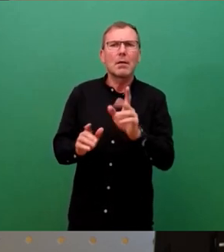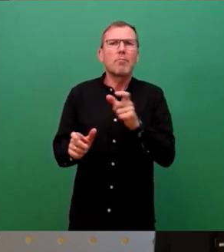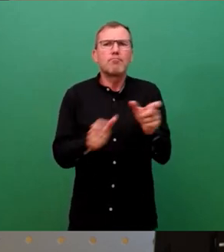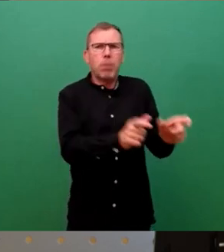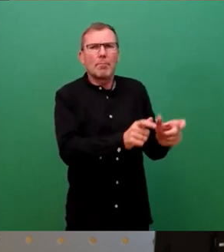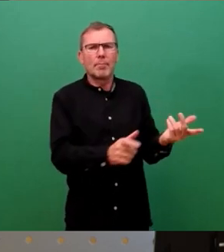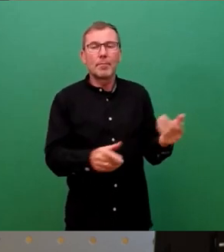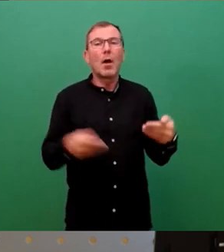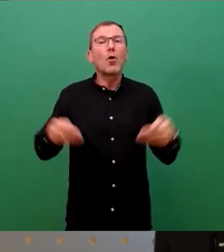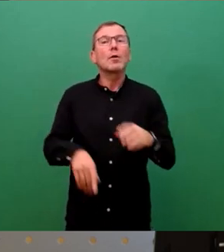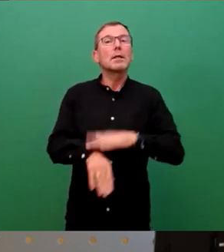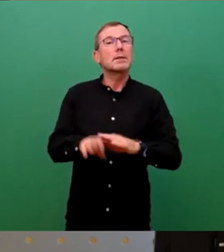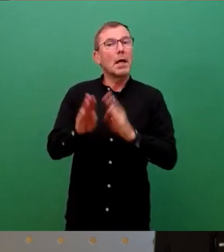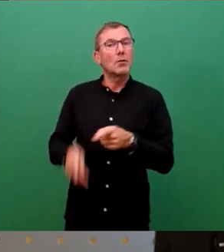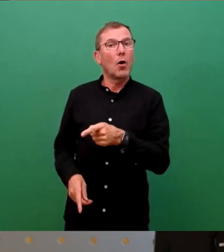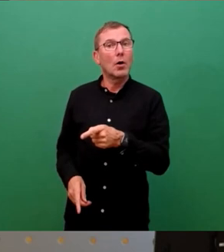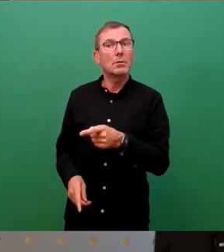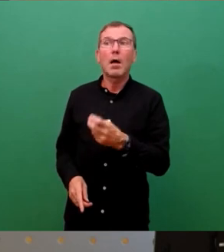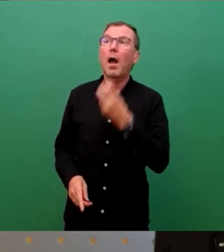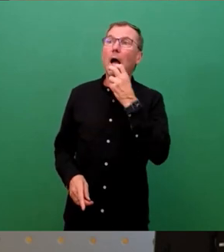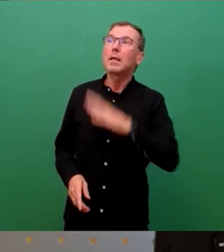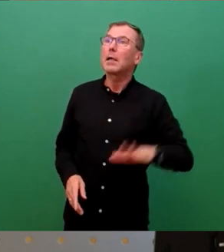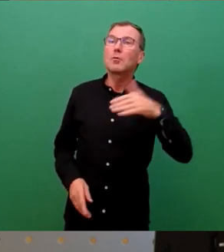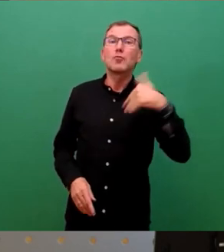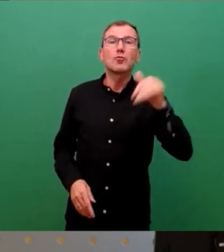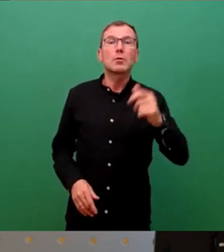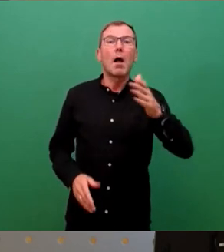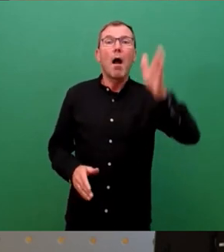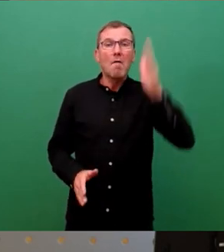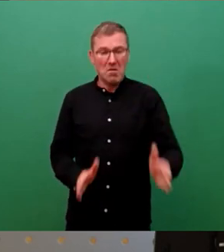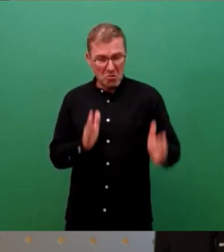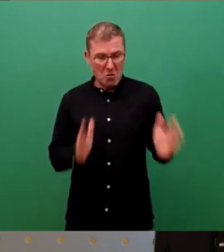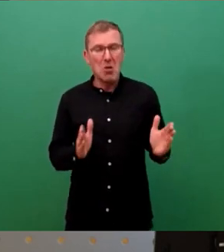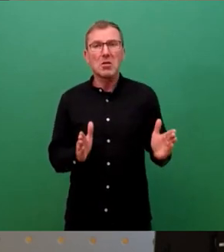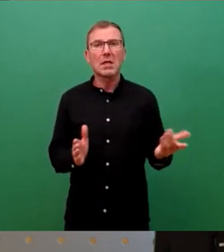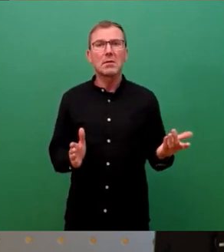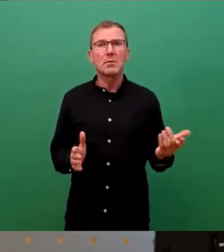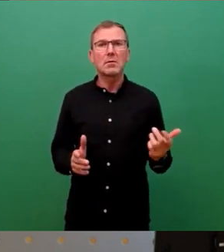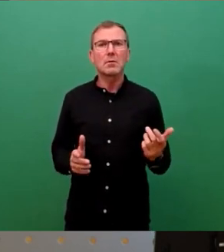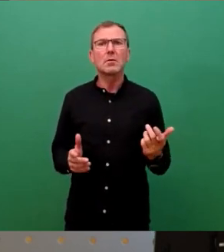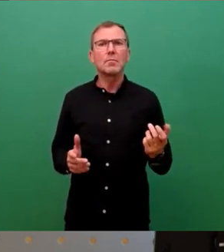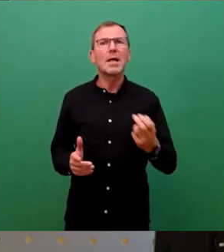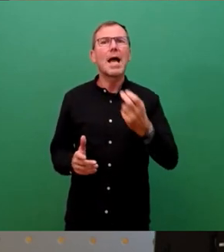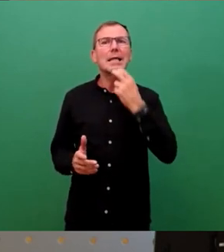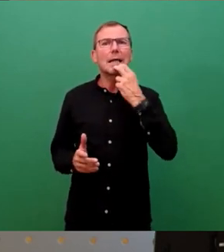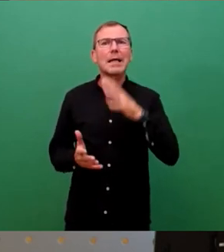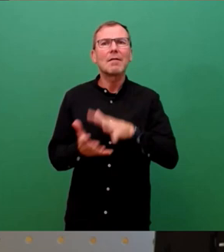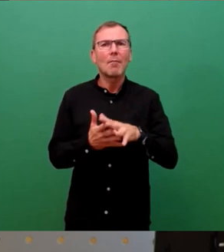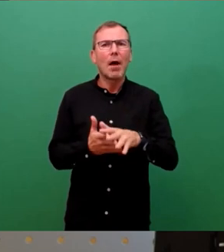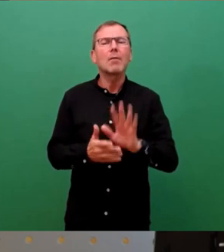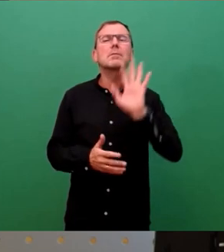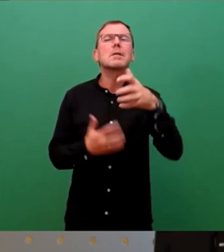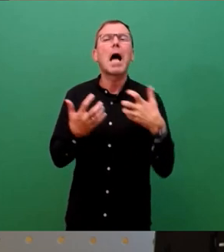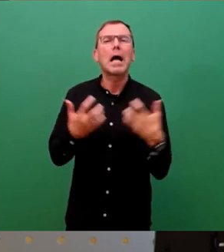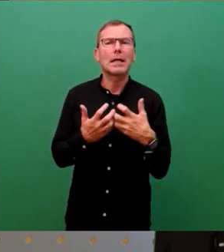Die Gründerzeithäuser sind teilweise energetisch gar nicht so schlecht. Die haben dicke Wände, die haben Speichermasse. Die Energieschleudern sind eigentlich die Bauten des Nachkrieges der